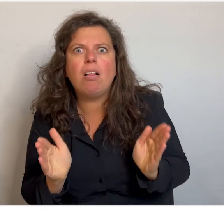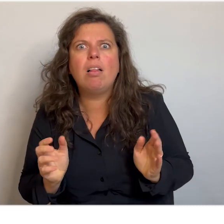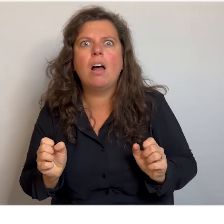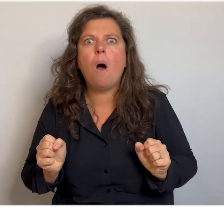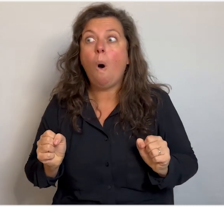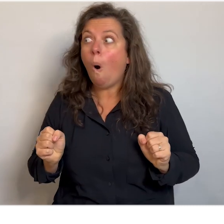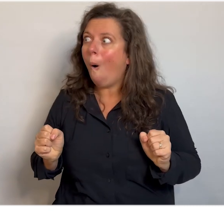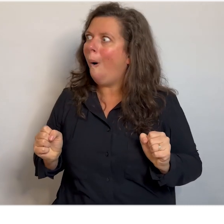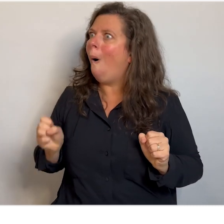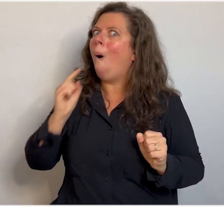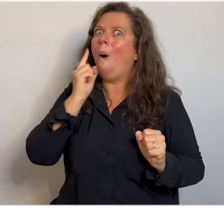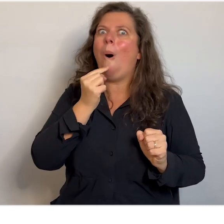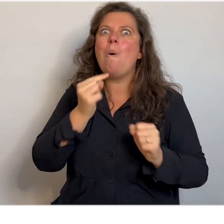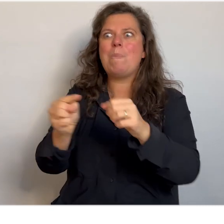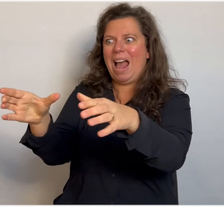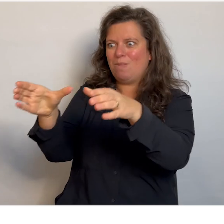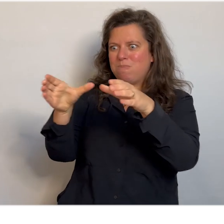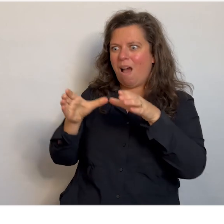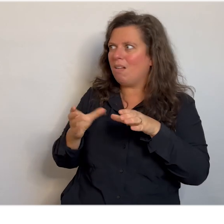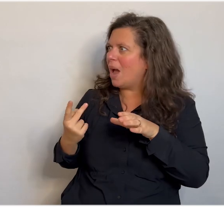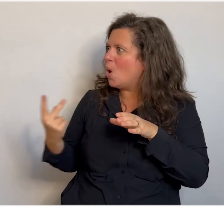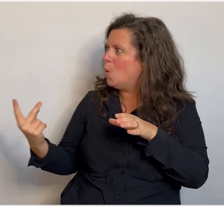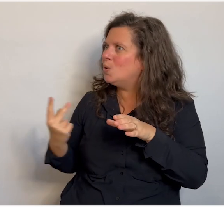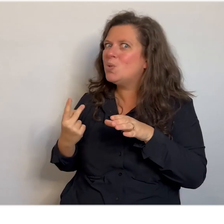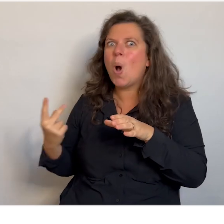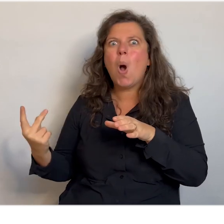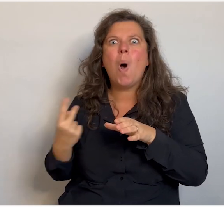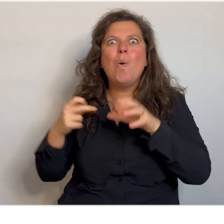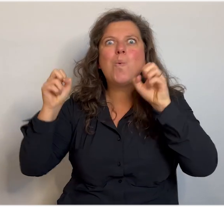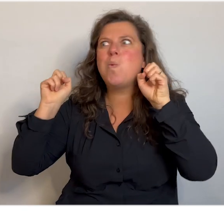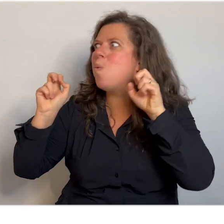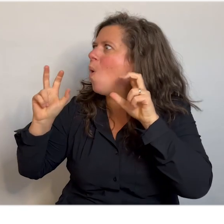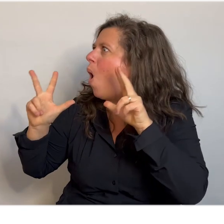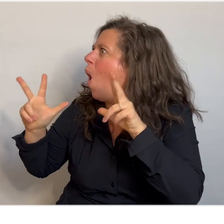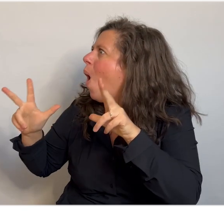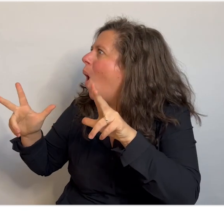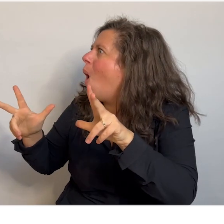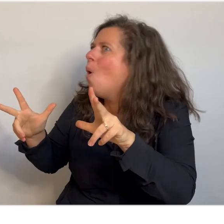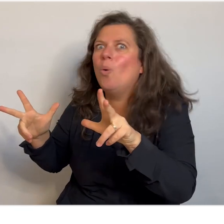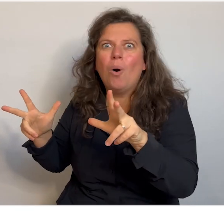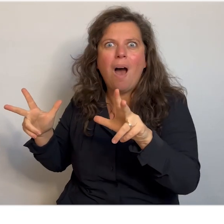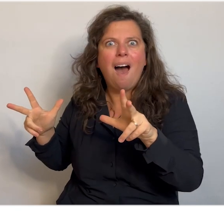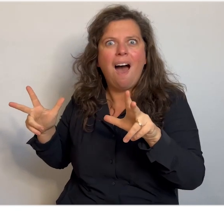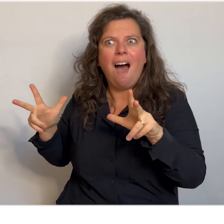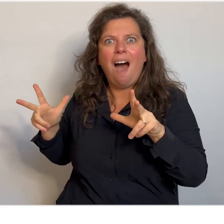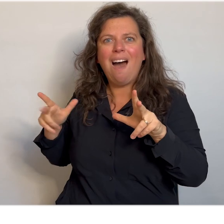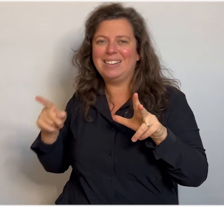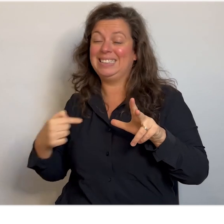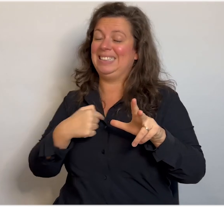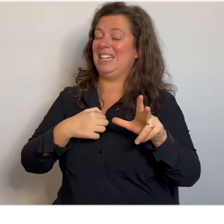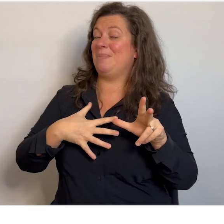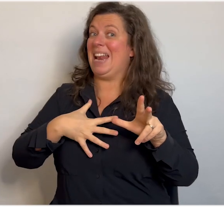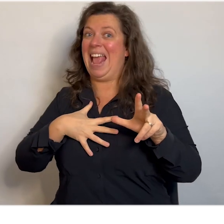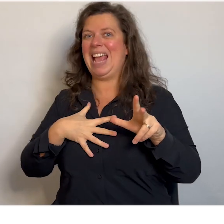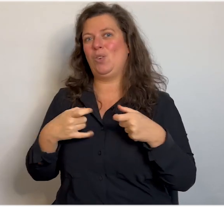dat opa bij ons gebracht natuurlijk. Ja. Wow. Hé, dit is de Dit ben ik koffer